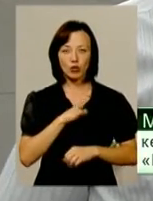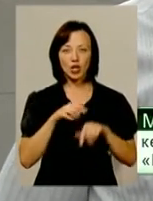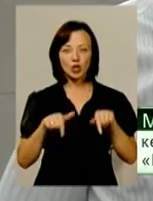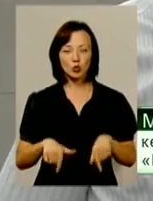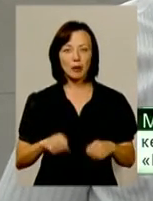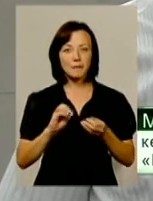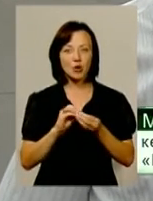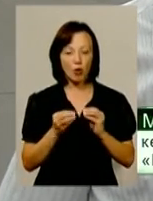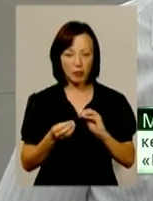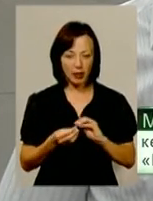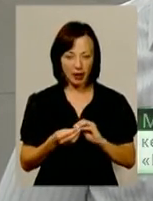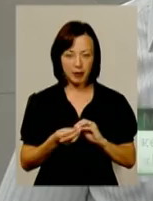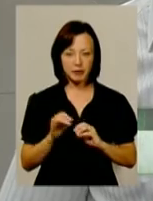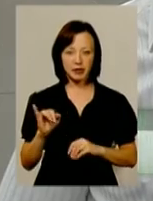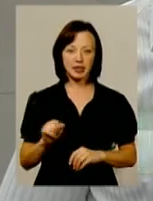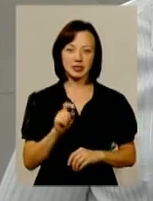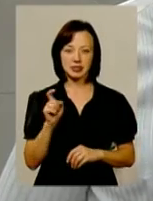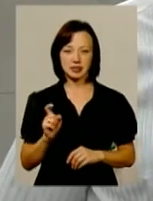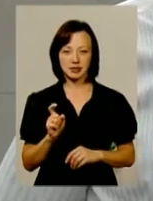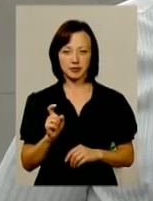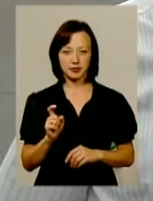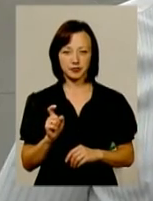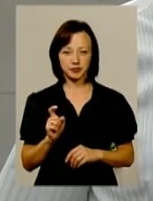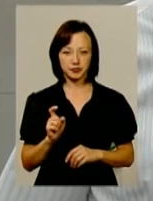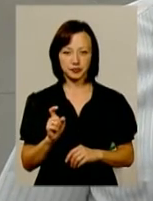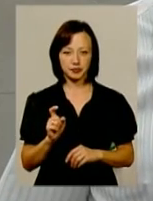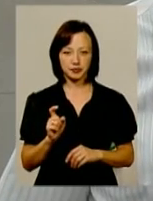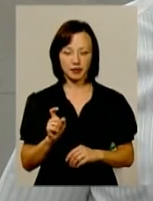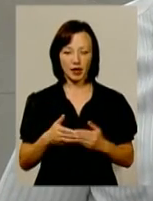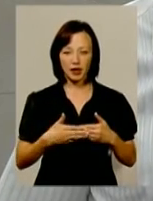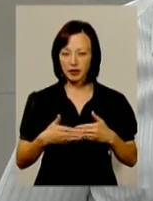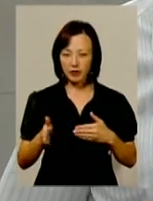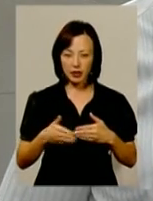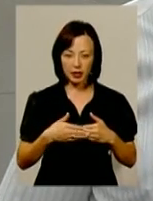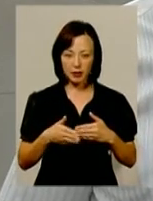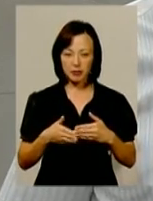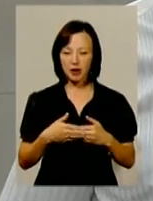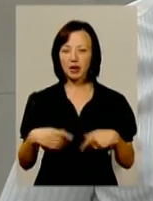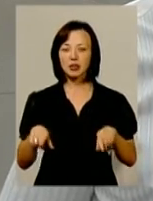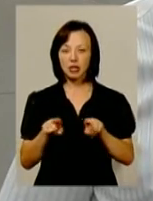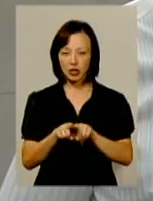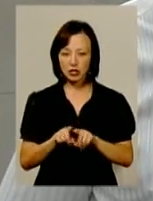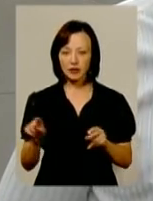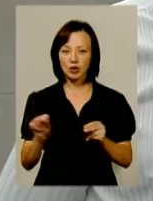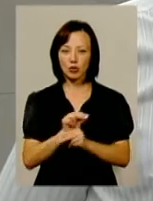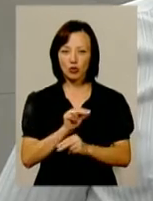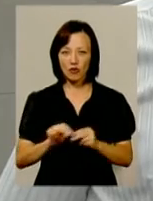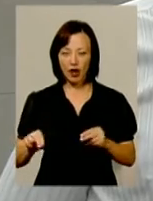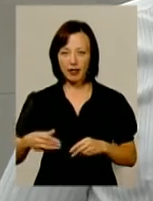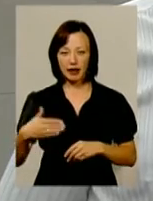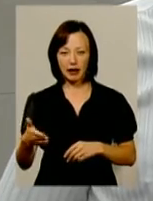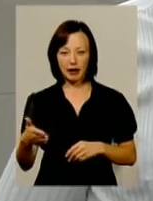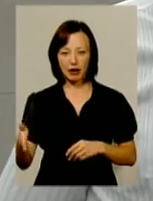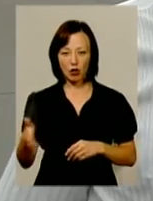проблеми із дверми, які ми теж підремонтували, крило, яке ми